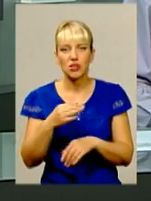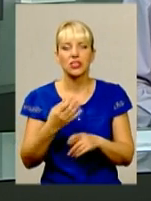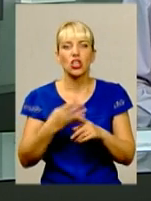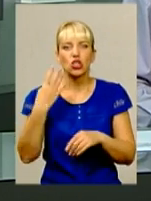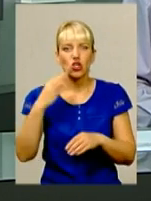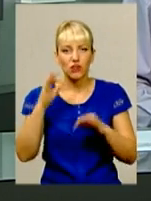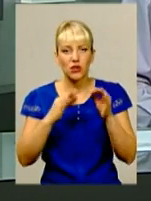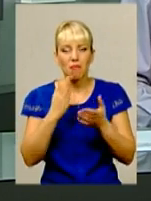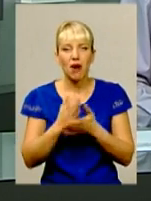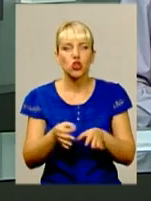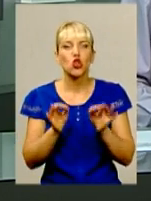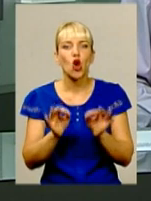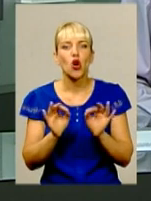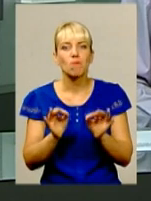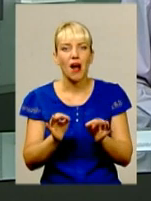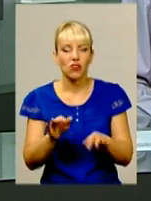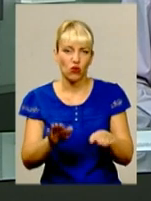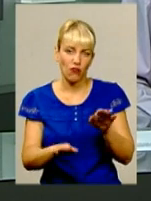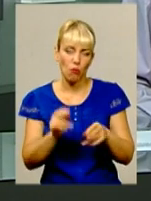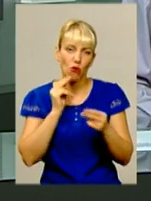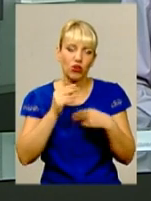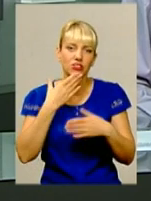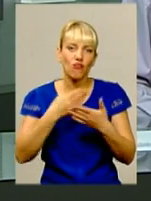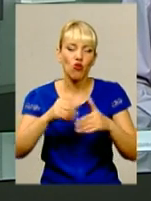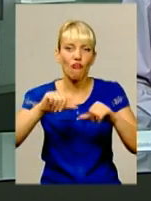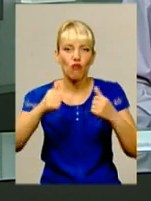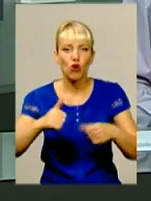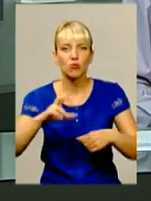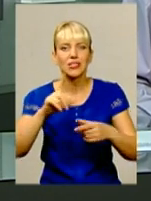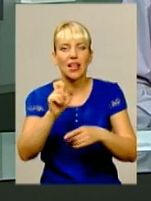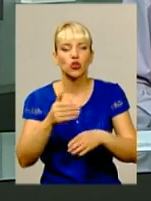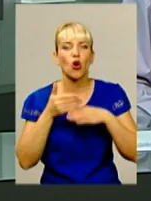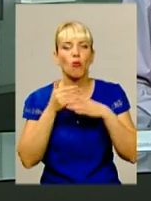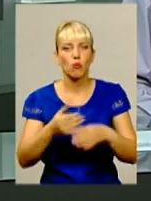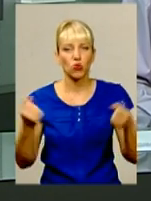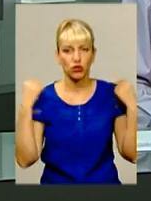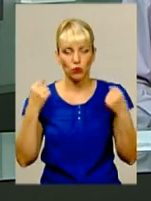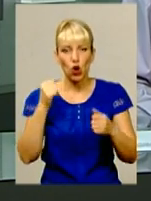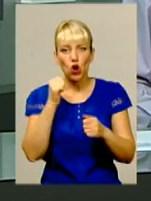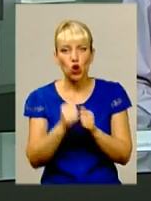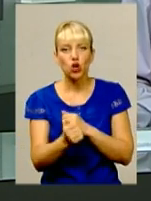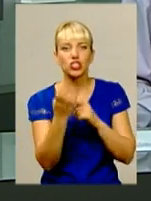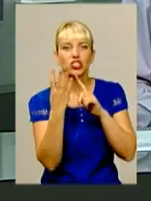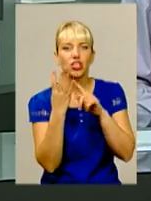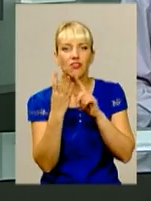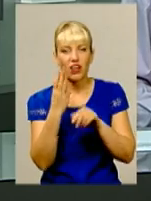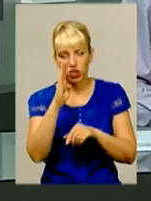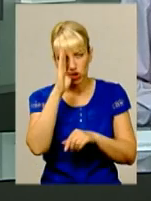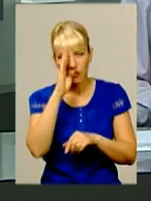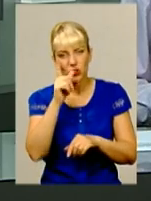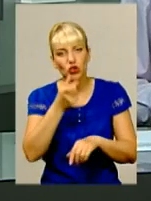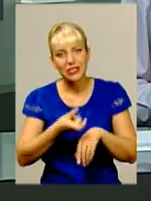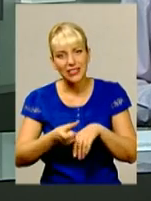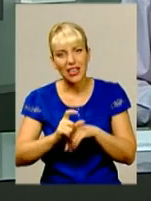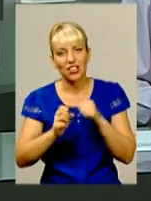нормальну вагу. Покращують свою форму за допомогою спорту лише кожен четвертий чоловік старше 18 років. І кожна